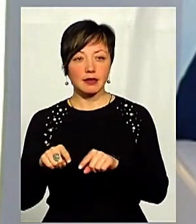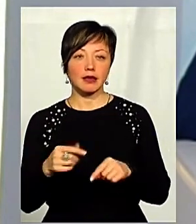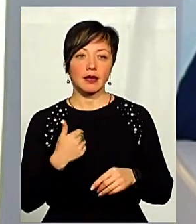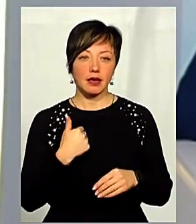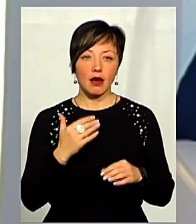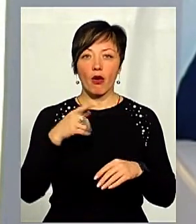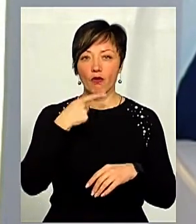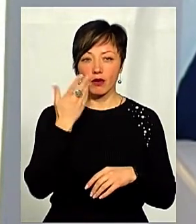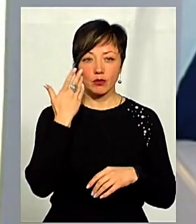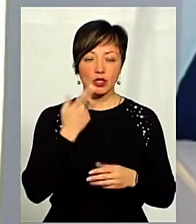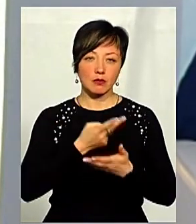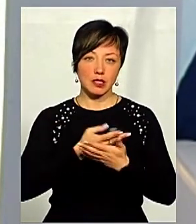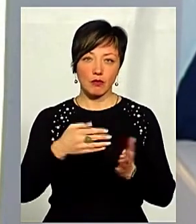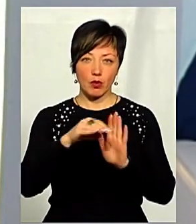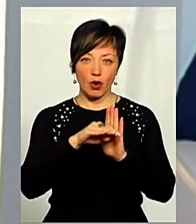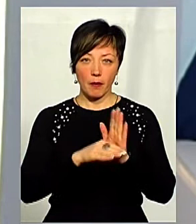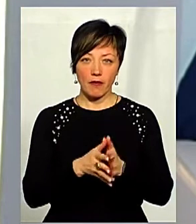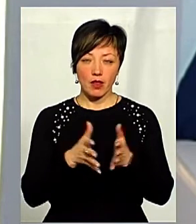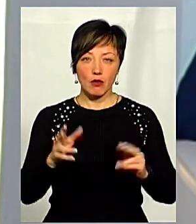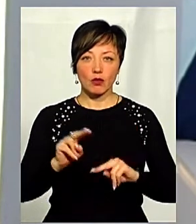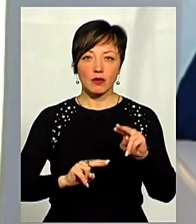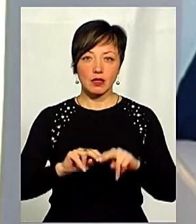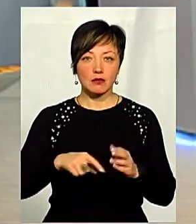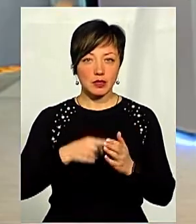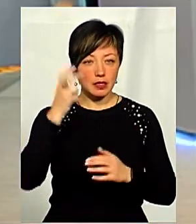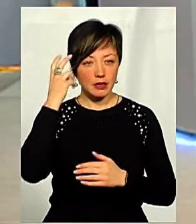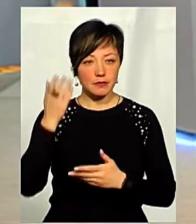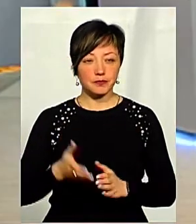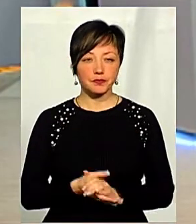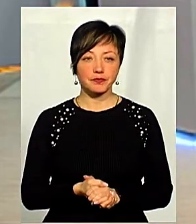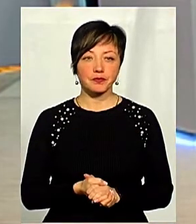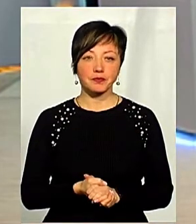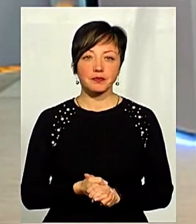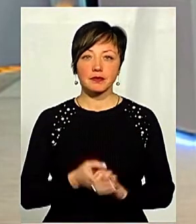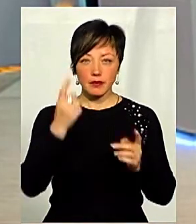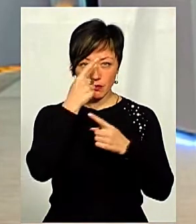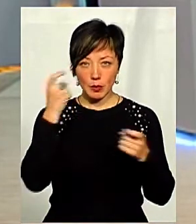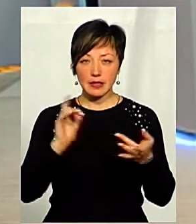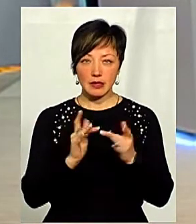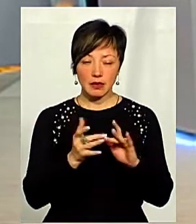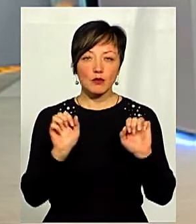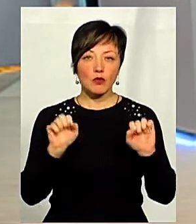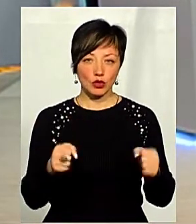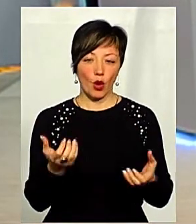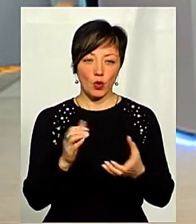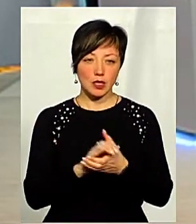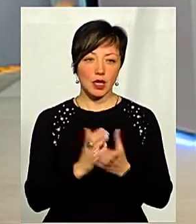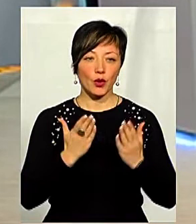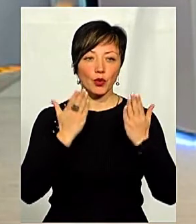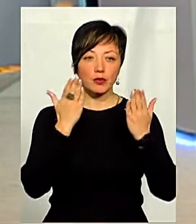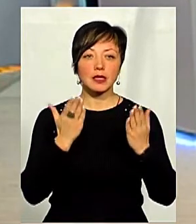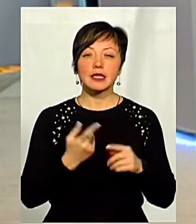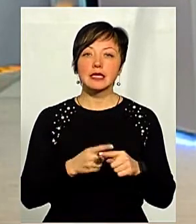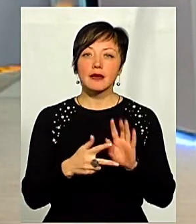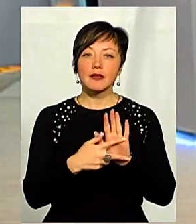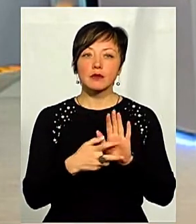говорив під час представлення програми великого будівництва в місті Києві. Принцип інформації в інтернеті з нею можна ознайомитись. Окрім цього,